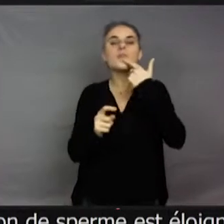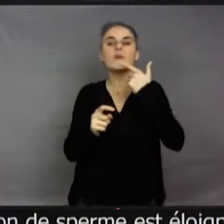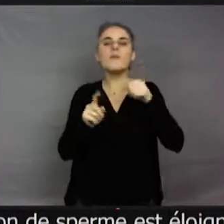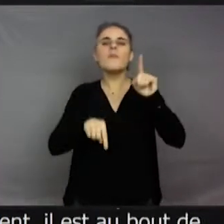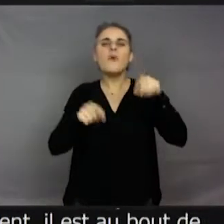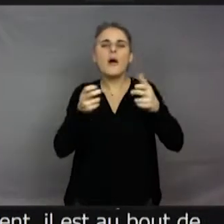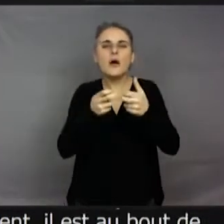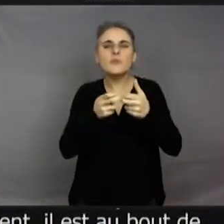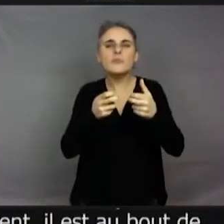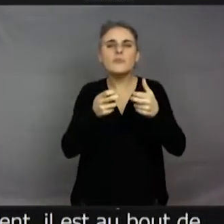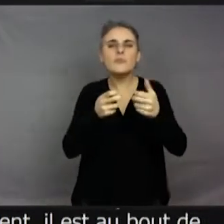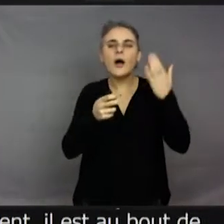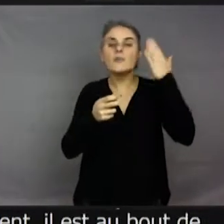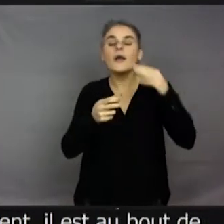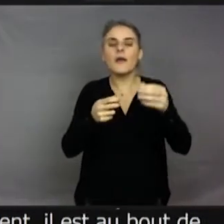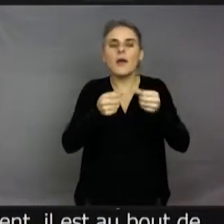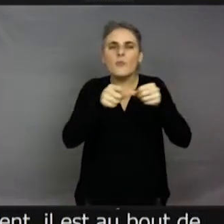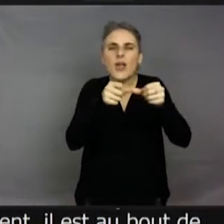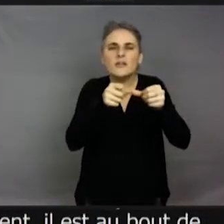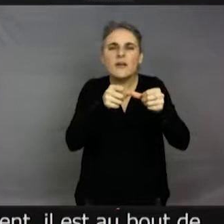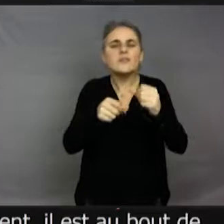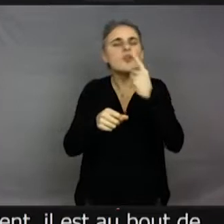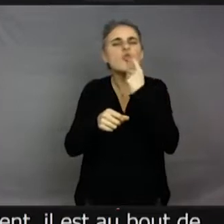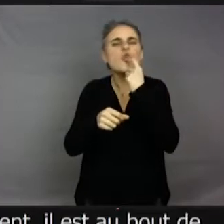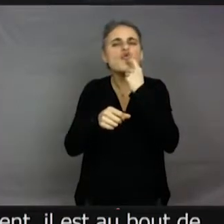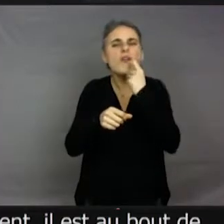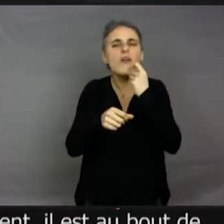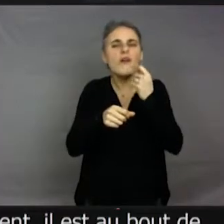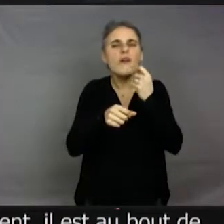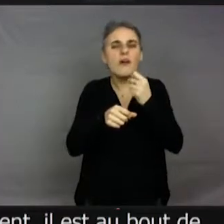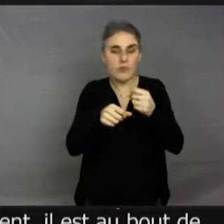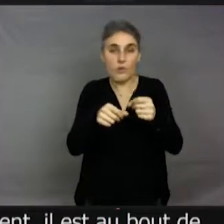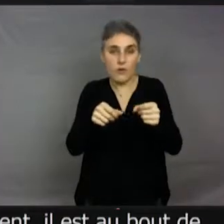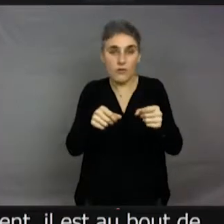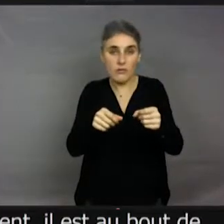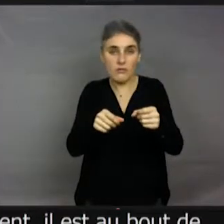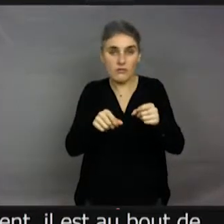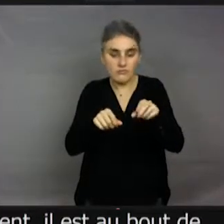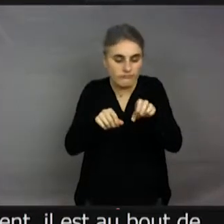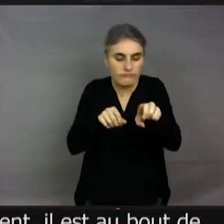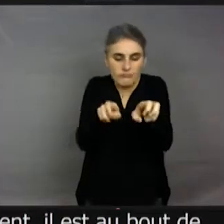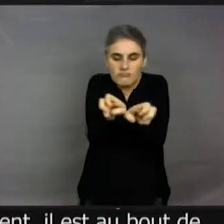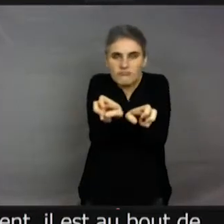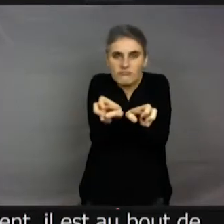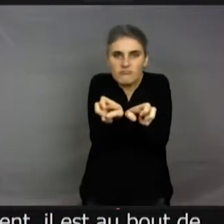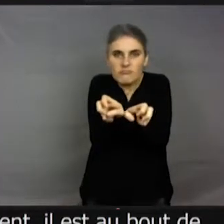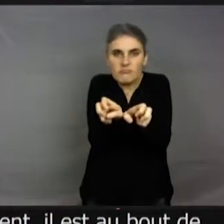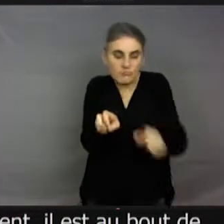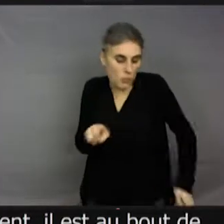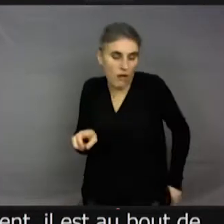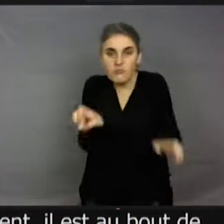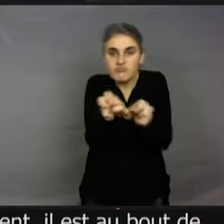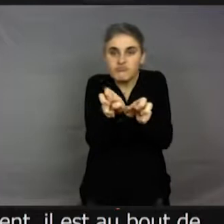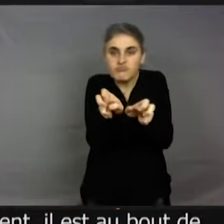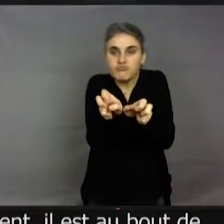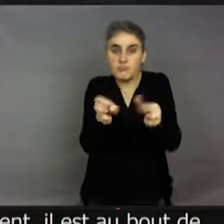gendarmes, là, Q à Q, c'est qu'en fait, les deux organes sexuels qui sont au bout du corps sont l'un contre l'autre. Et donc, monsieur a l'organe